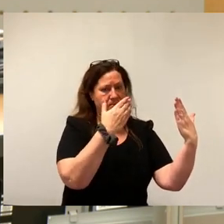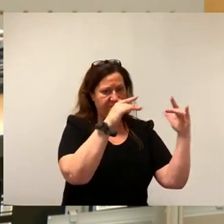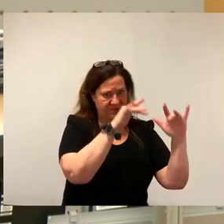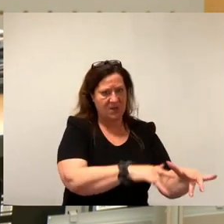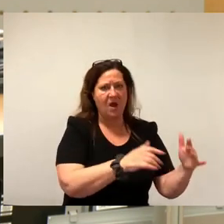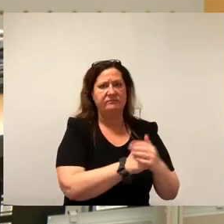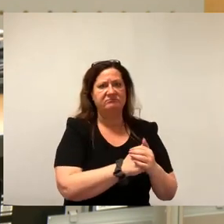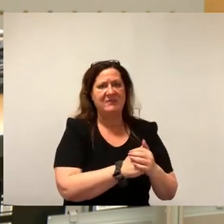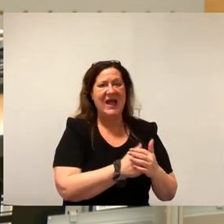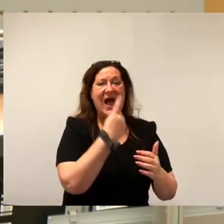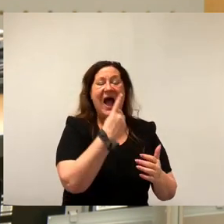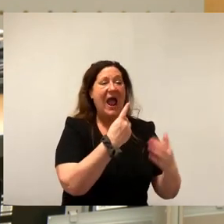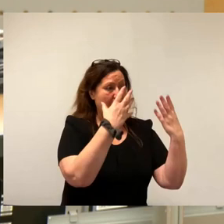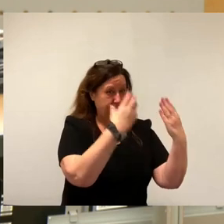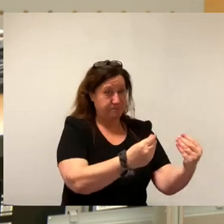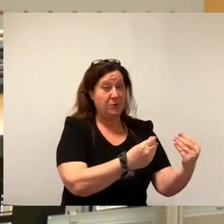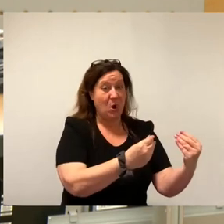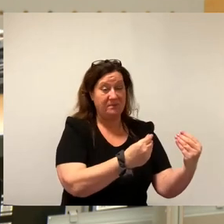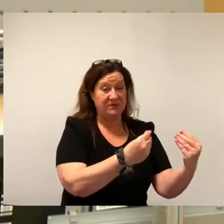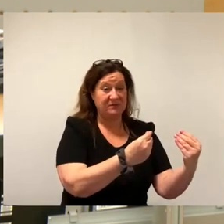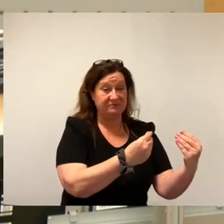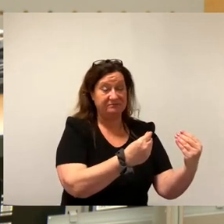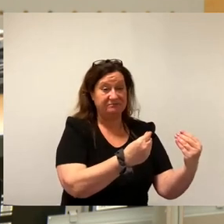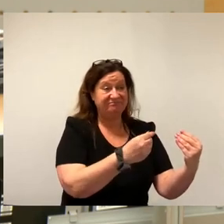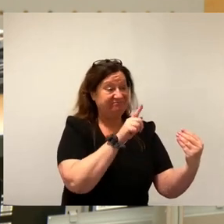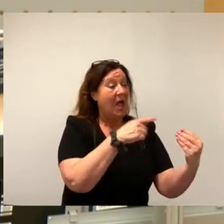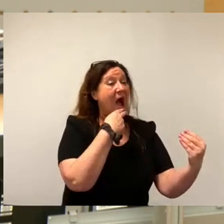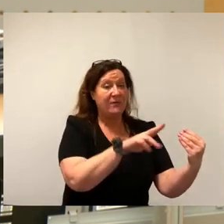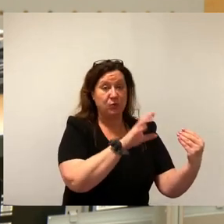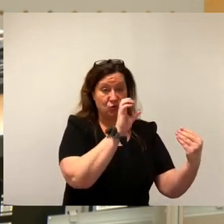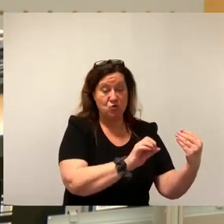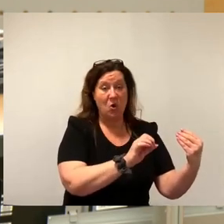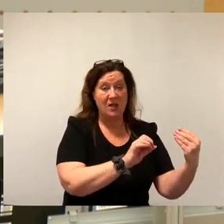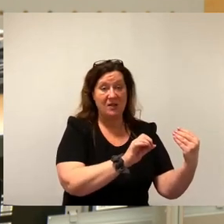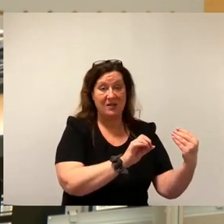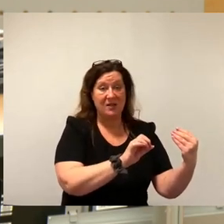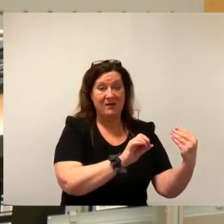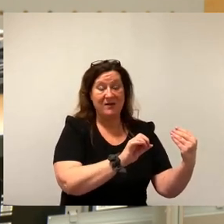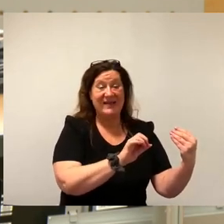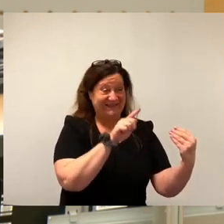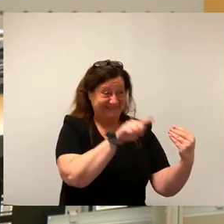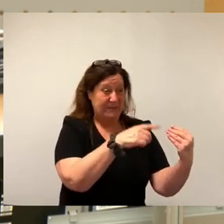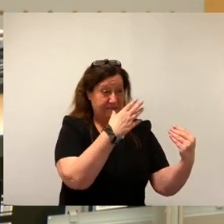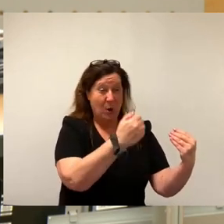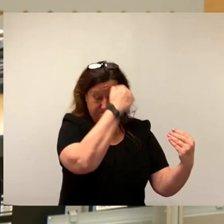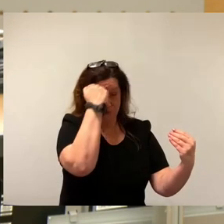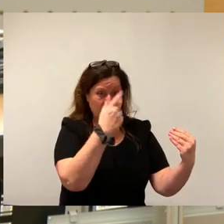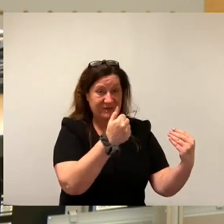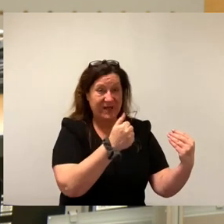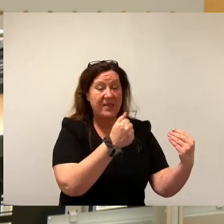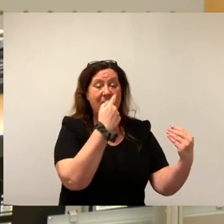nicht. Er bekommt dann also ein Bußgeld, obwohl er sich genauso verhalten hat wie alle anderen fünf Mietparteien auch. Wo bleibt da der